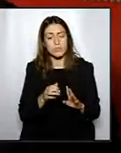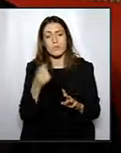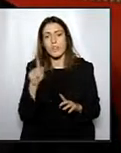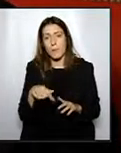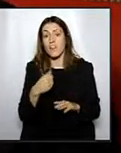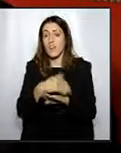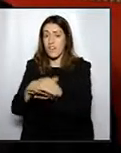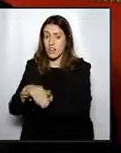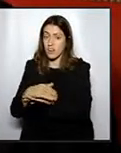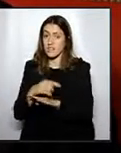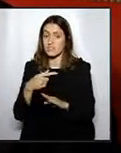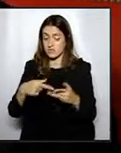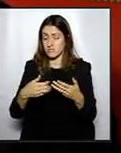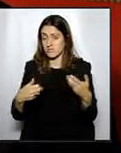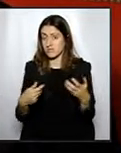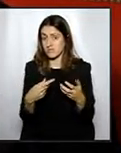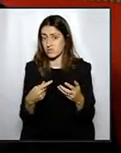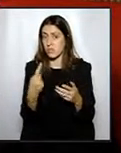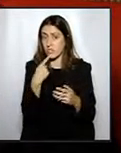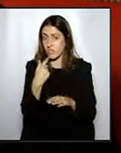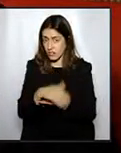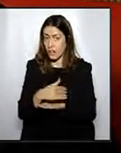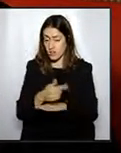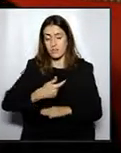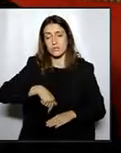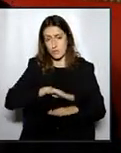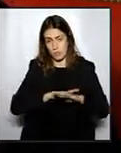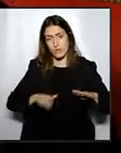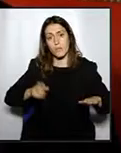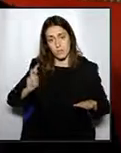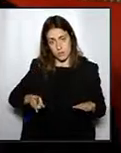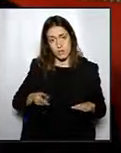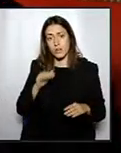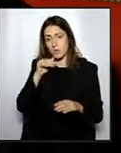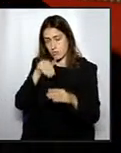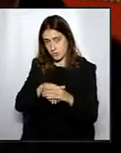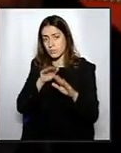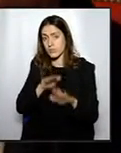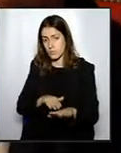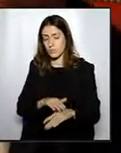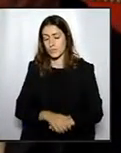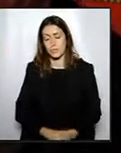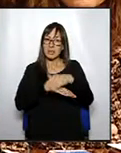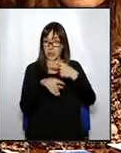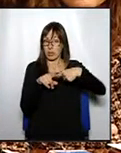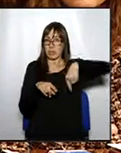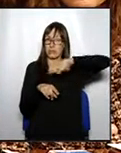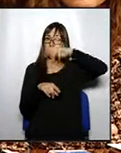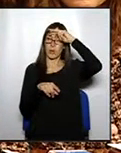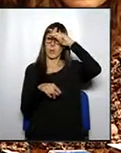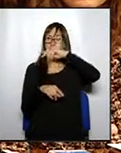carrers que parla concretament en aquesta moció, el nostre grup de Plataforma Britana votarà favorable a aquesta moció. Moltes gràcies.